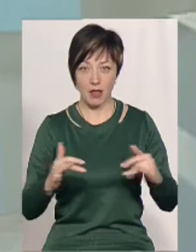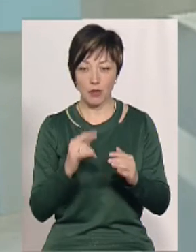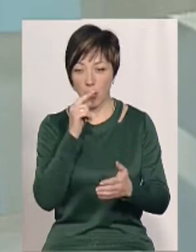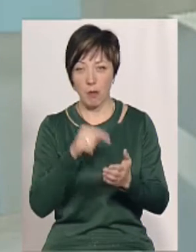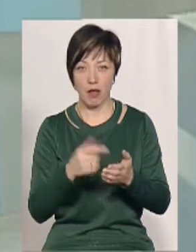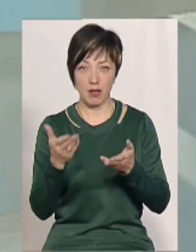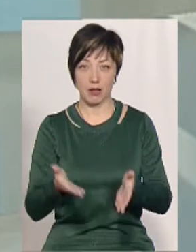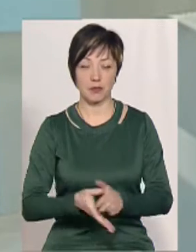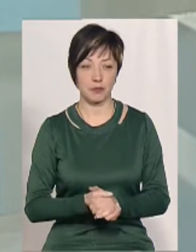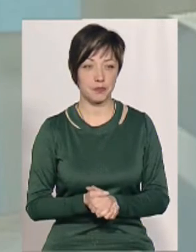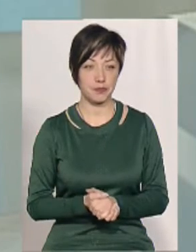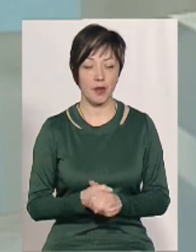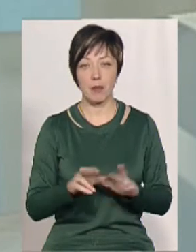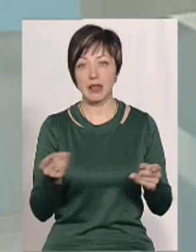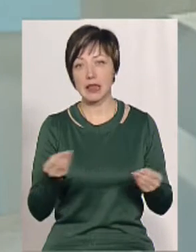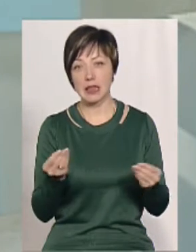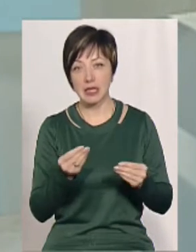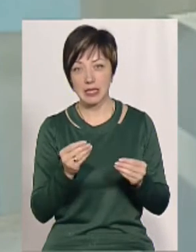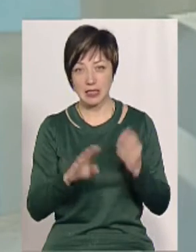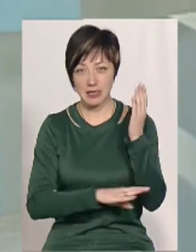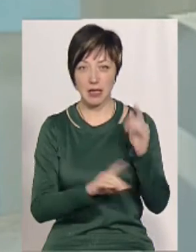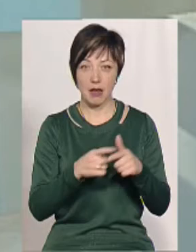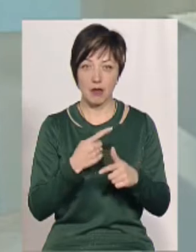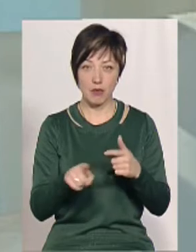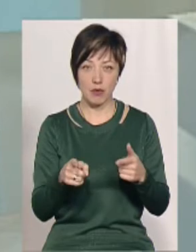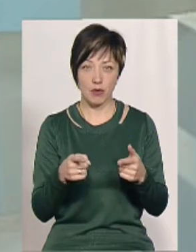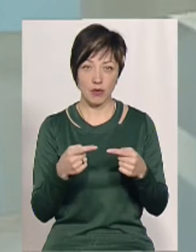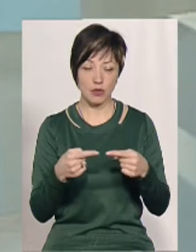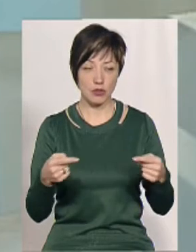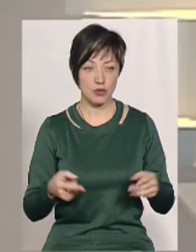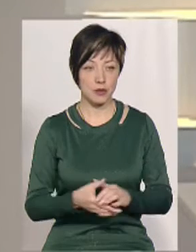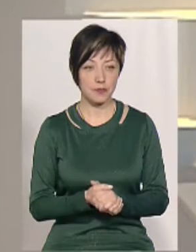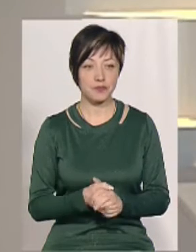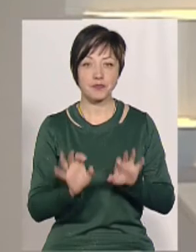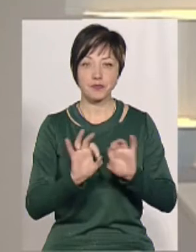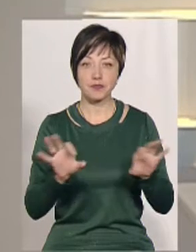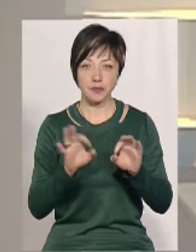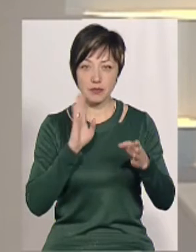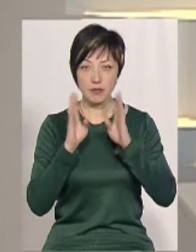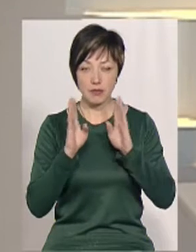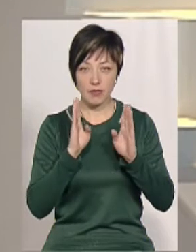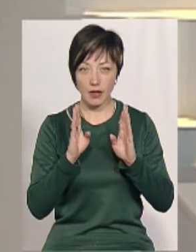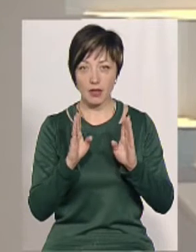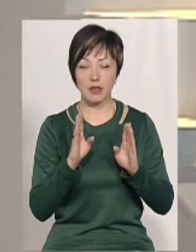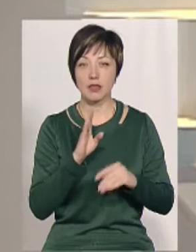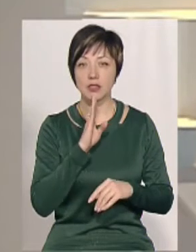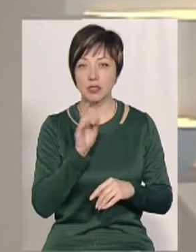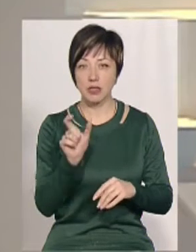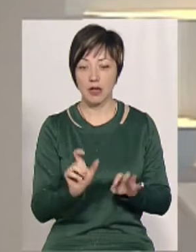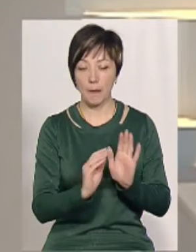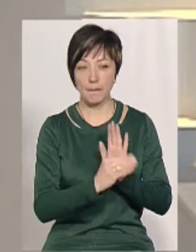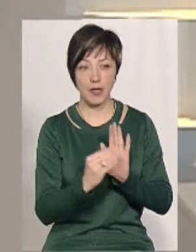чином, попали там у вигляді тирси, чи мульчу, і ось таке. А от маємо коментар у Фейсбуці. Ольга Славута